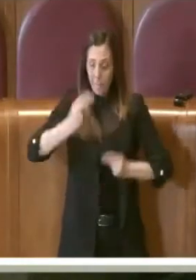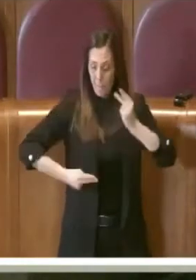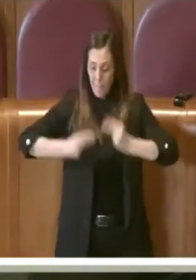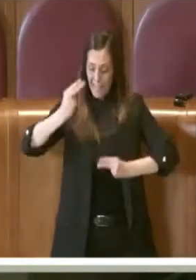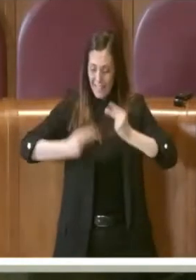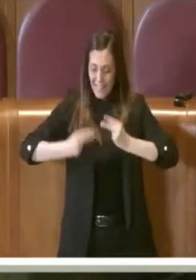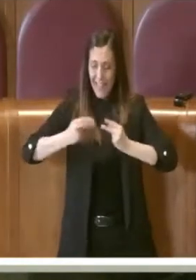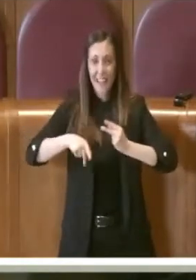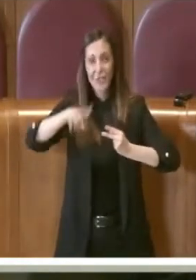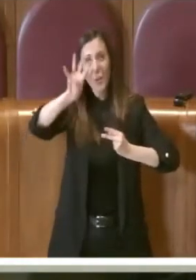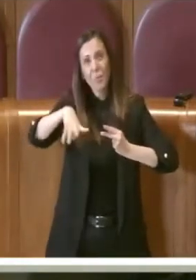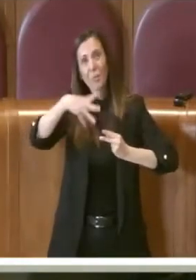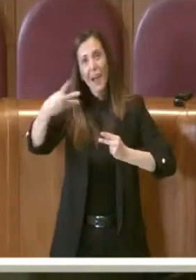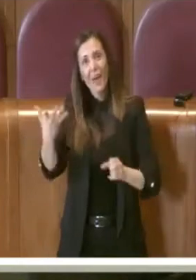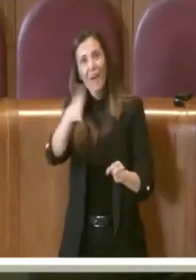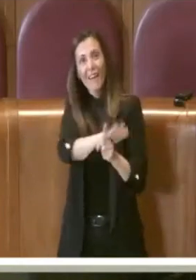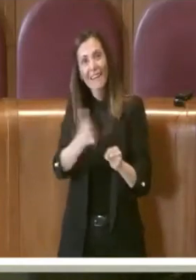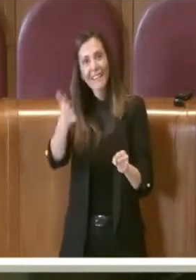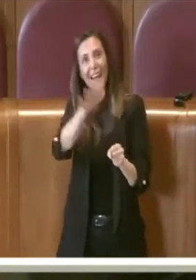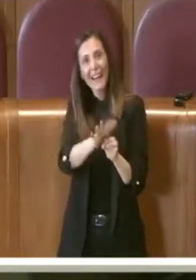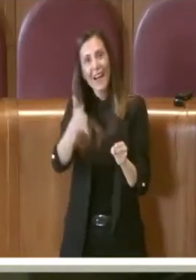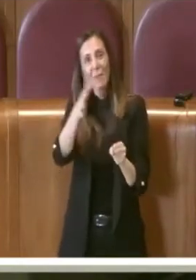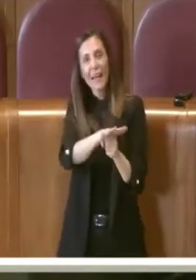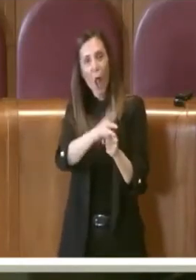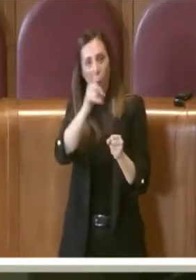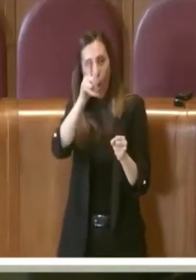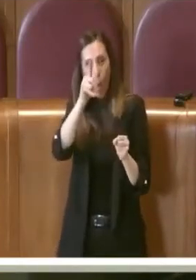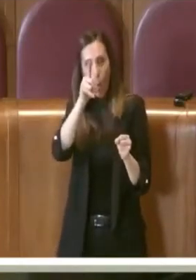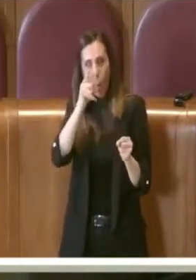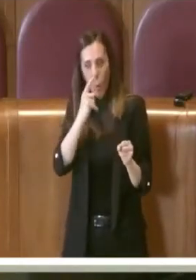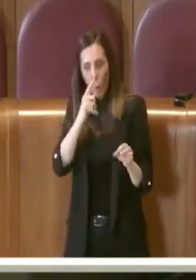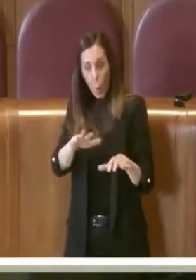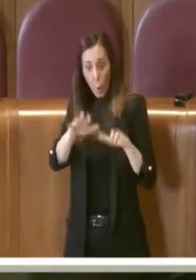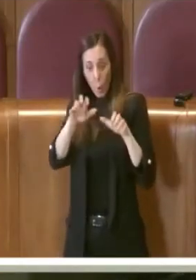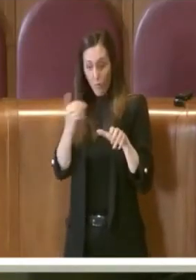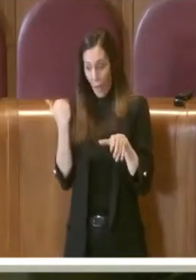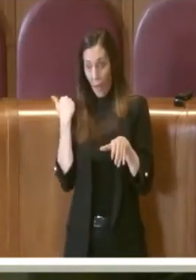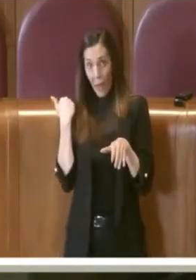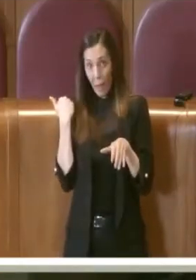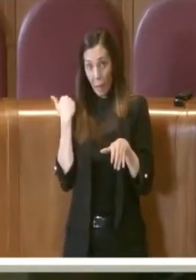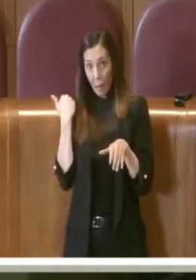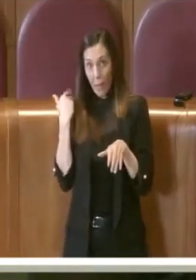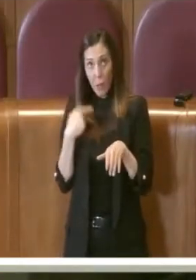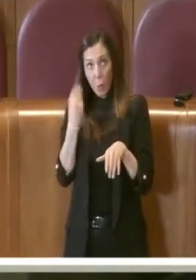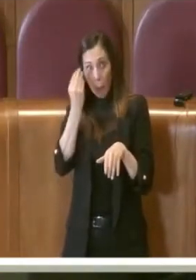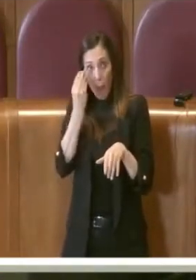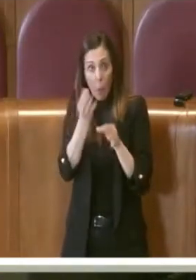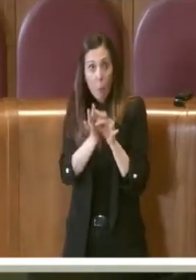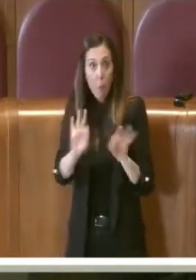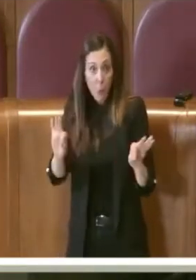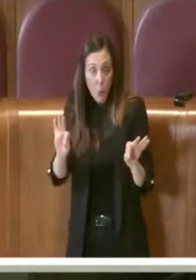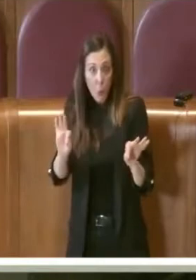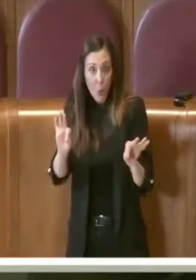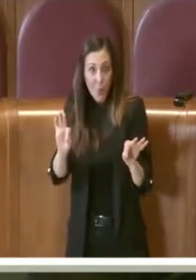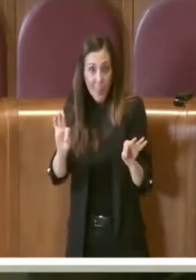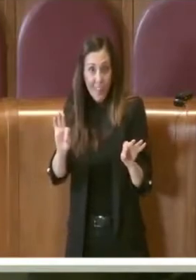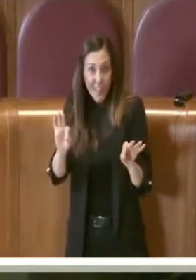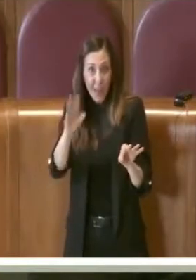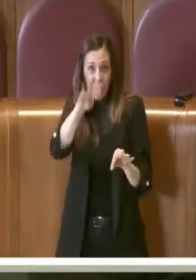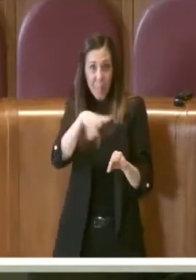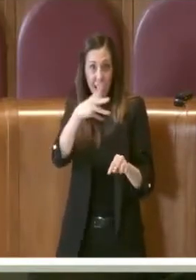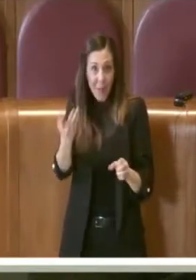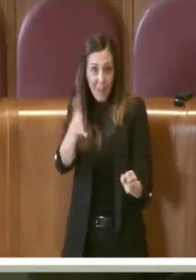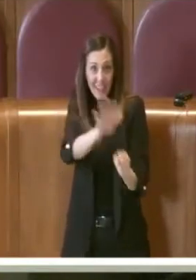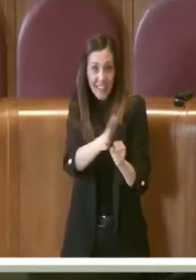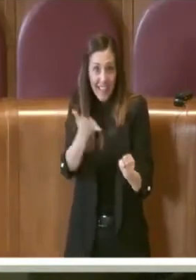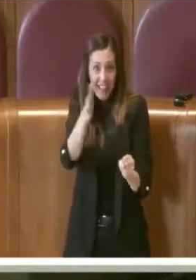il piano di risanamento a luglio e novembre credo fossero già pronti novembre il piano di risanamento perché credo che abbia avuto una